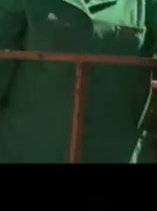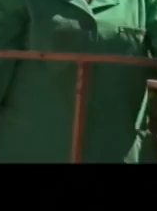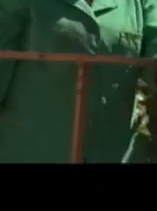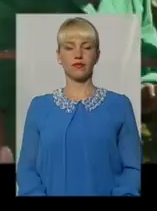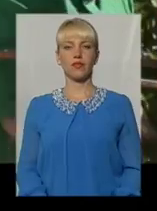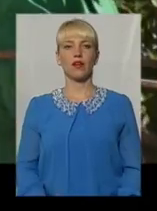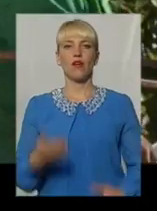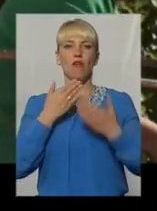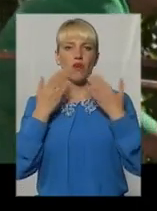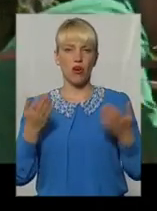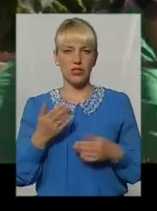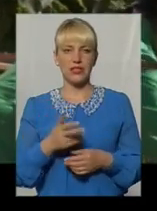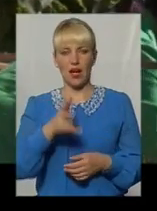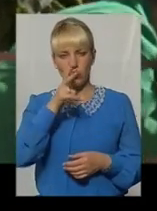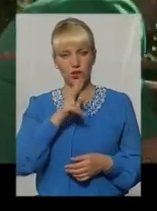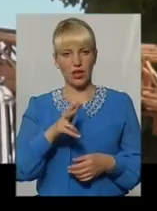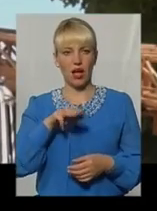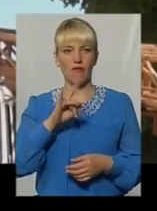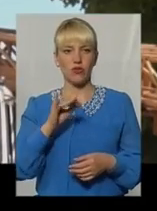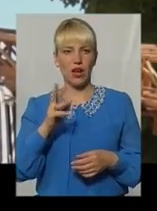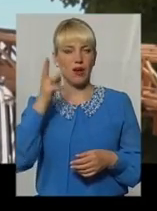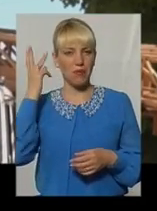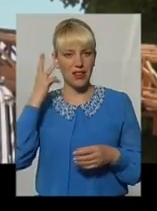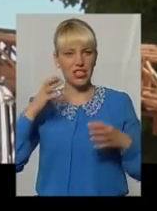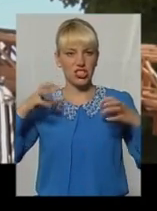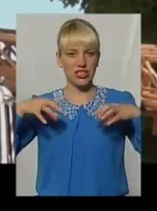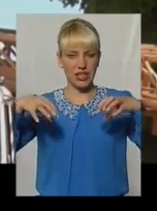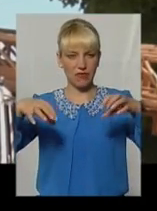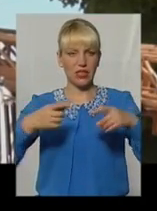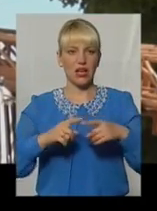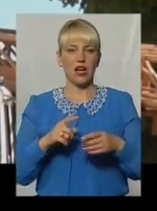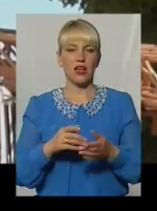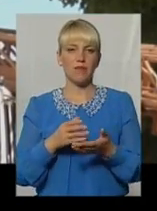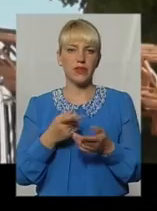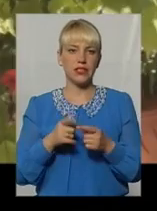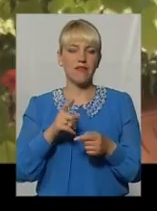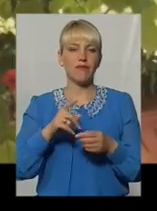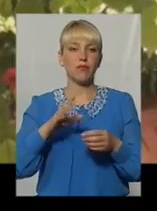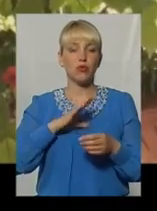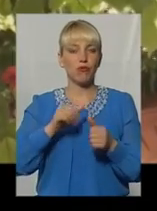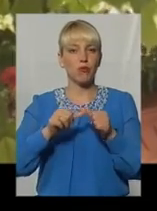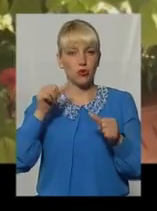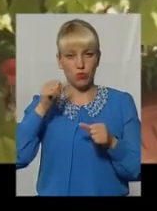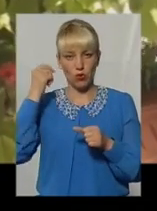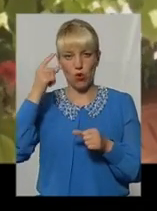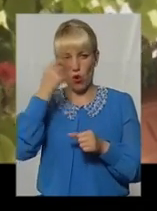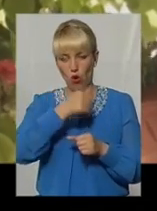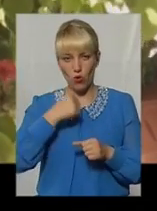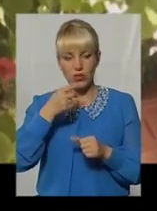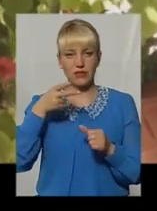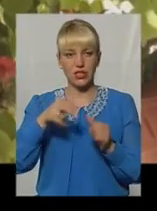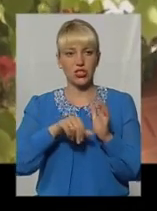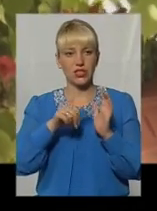В останню декаду травня Хмельницький заквітчали. Курс на вертикальне озеленення взяли ще позаминулого року. У 2017